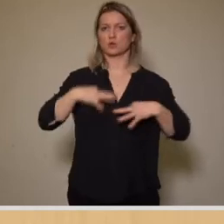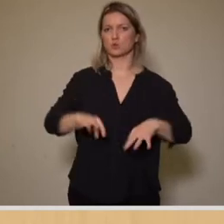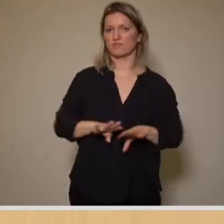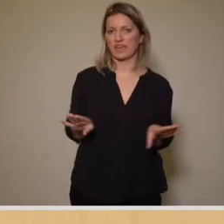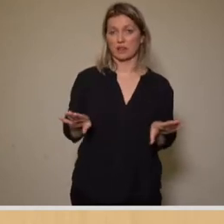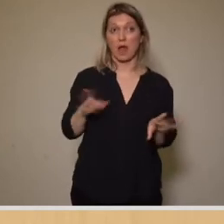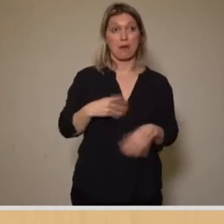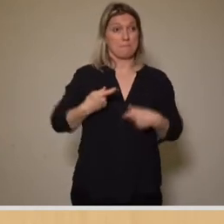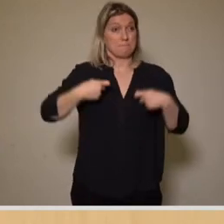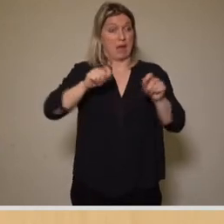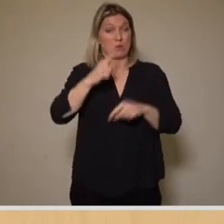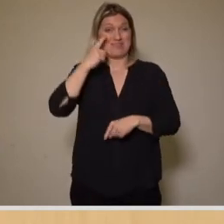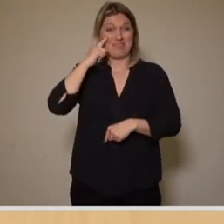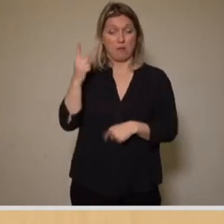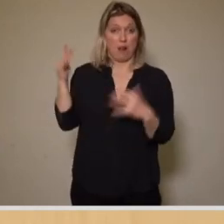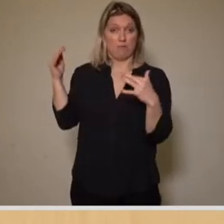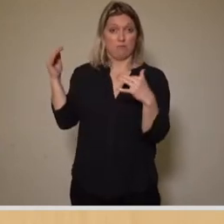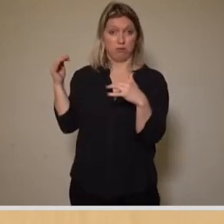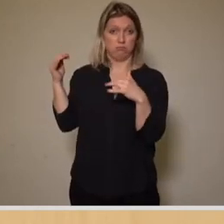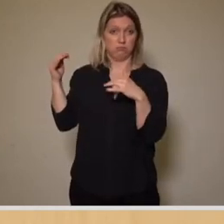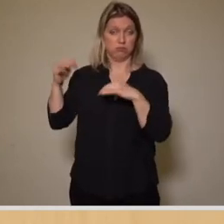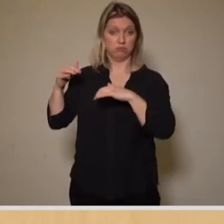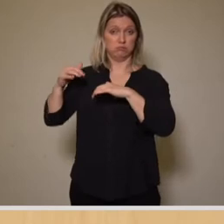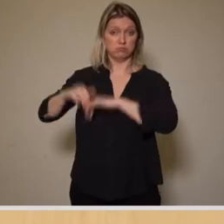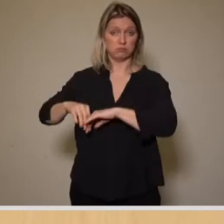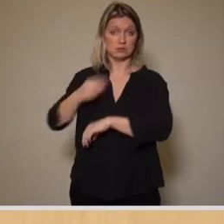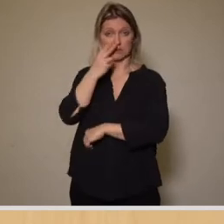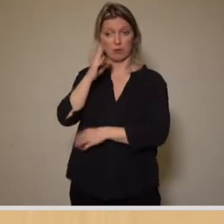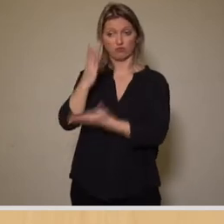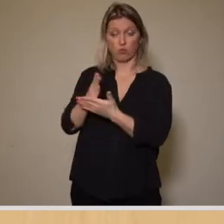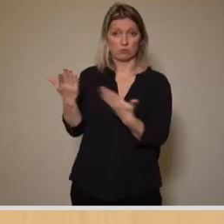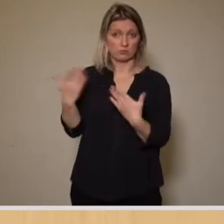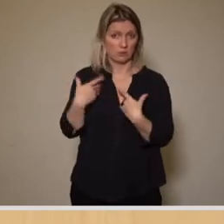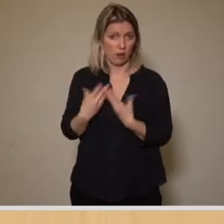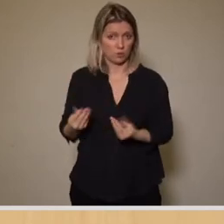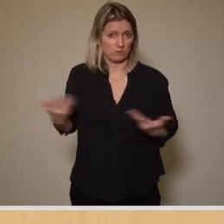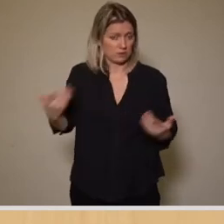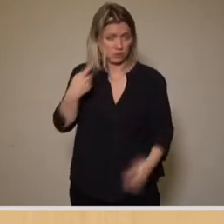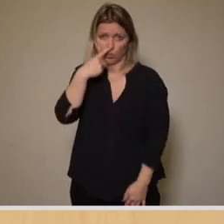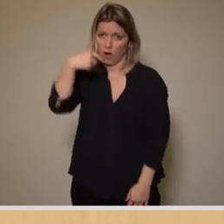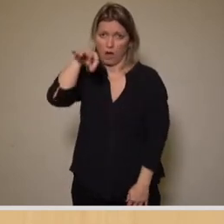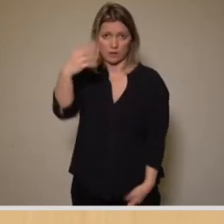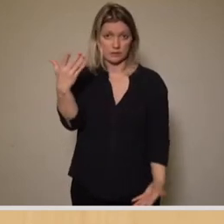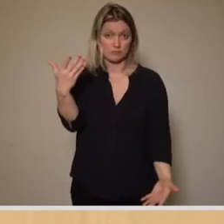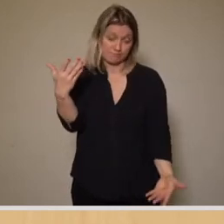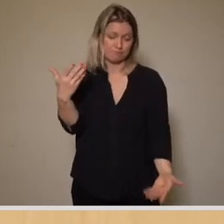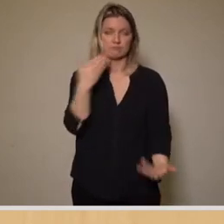Baudenkmal, der Verfall zeigt, haben wir, glaube ich, jetzt nur die eine Lösung und die sollten wir jetzt gehen. Dankeschön.